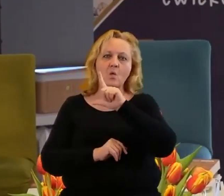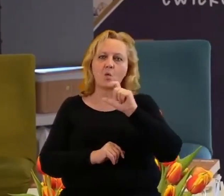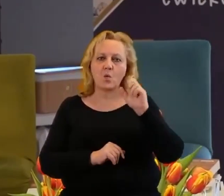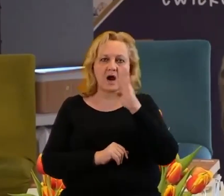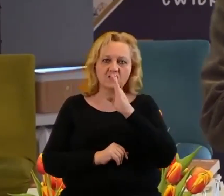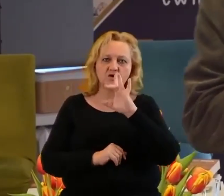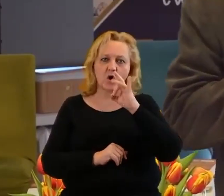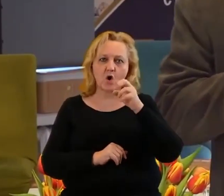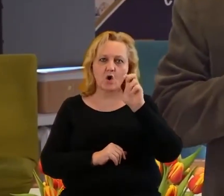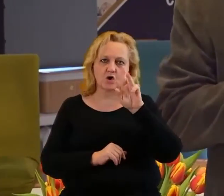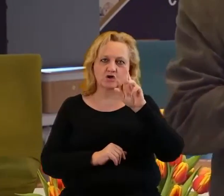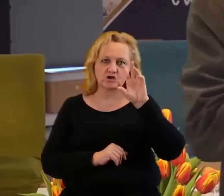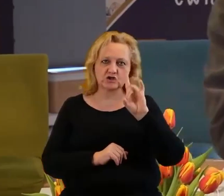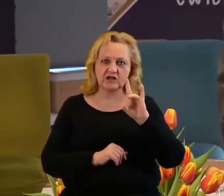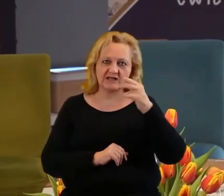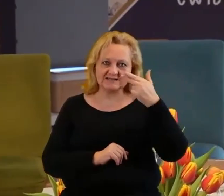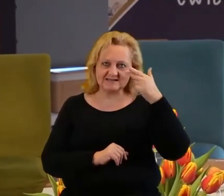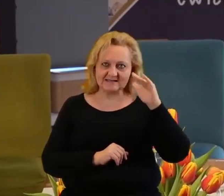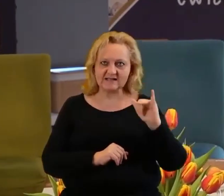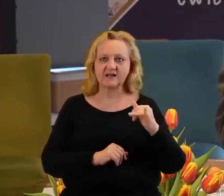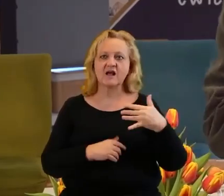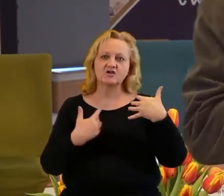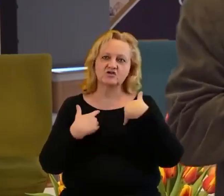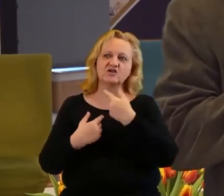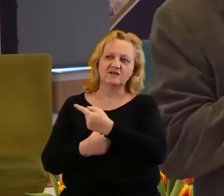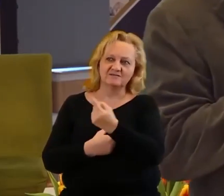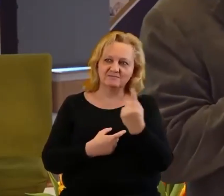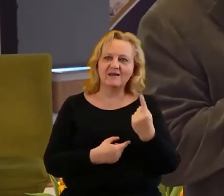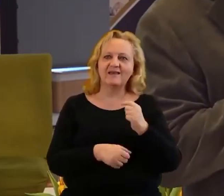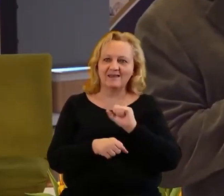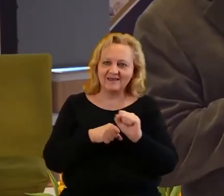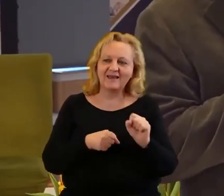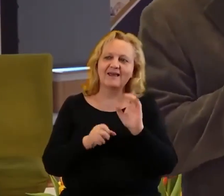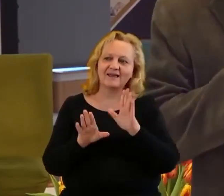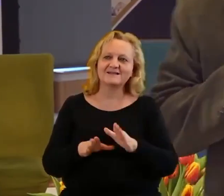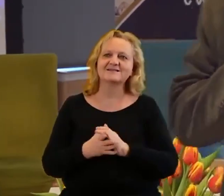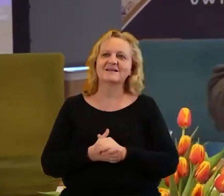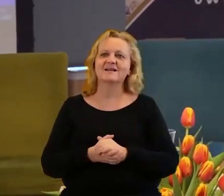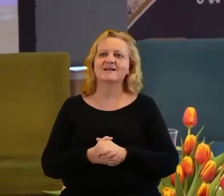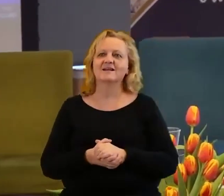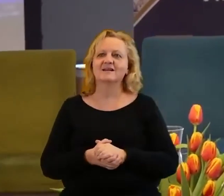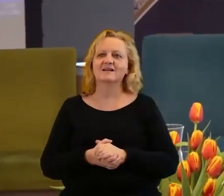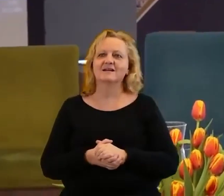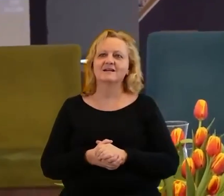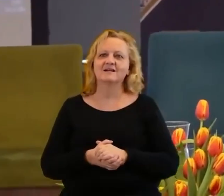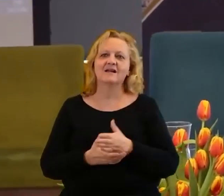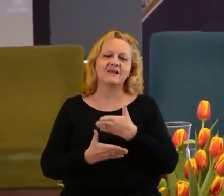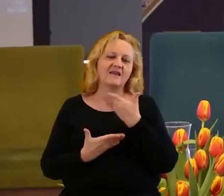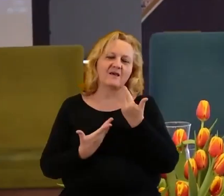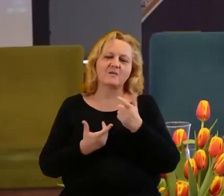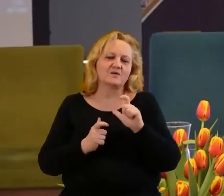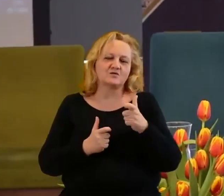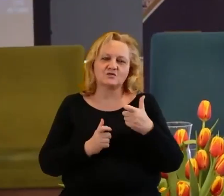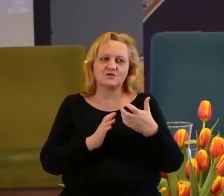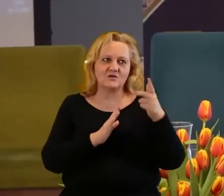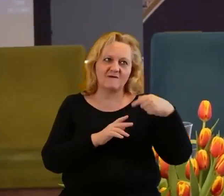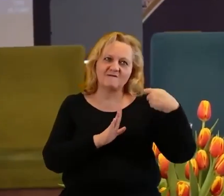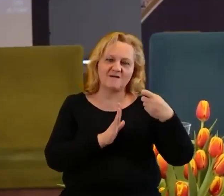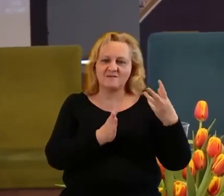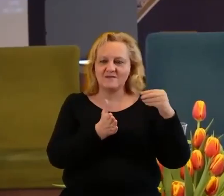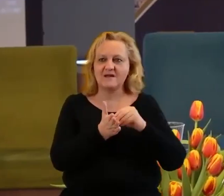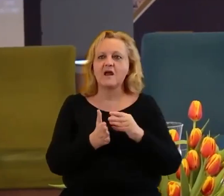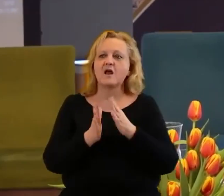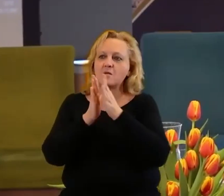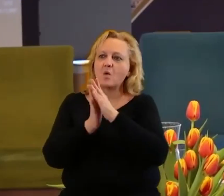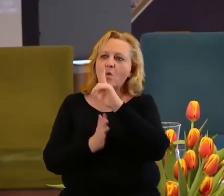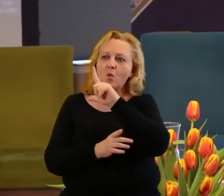Gorczyńskiego. Dlatego, że mamy go na żywo, to nie ma co w informacji. Więc bym Cię prosił Łukaszu,